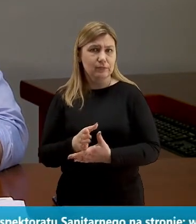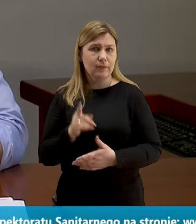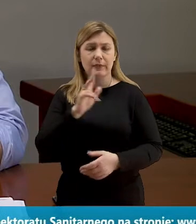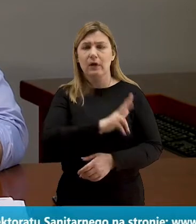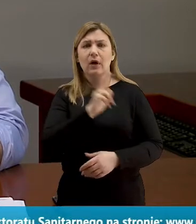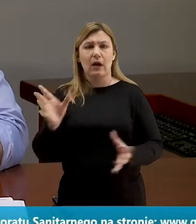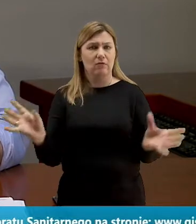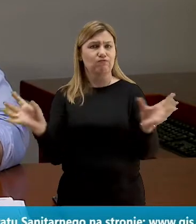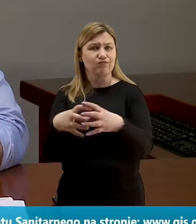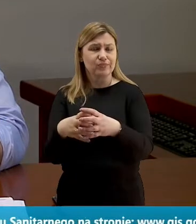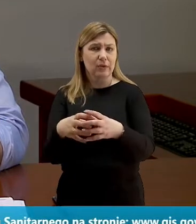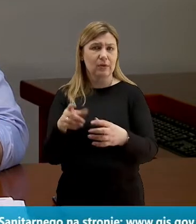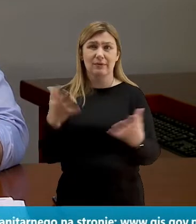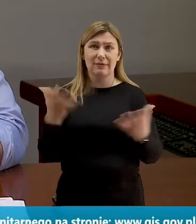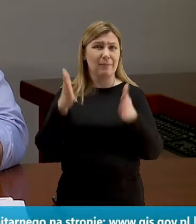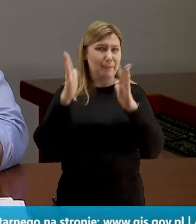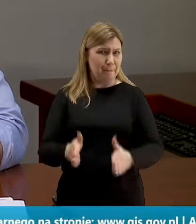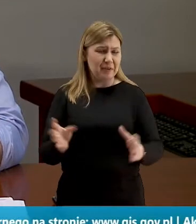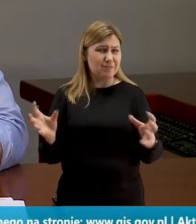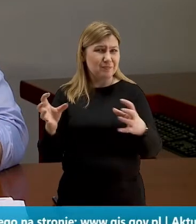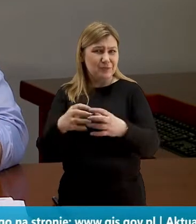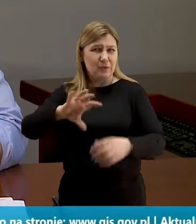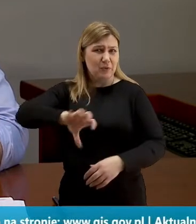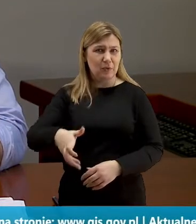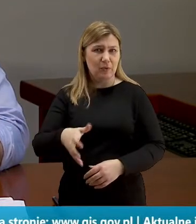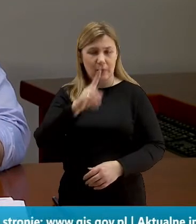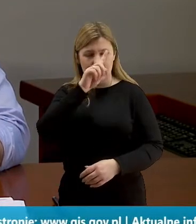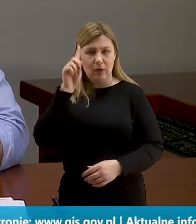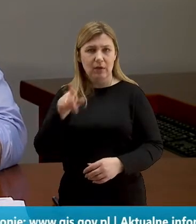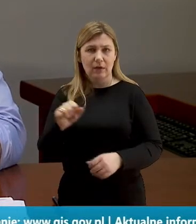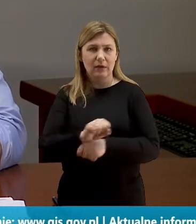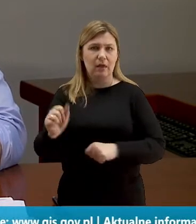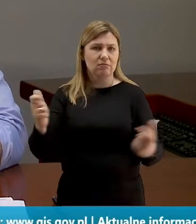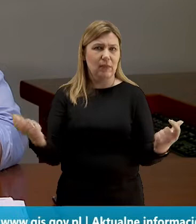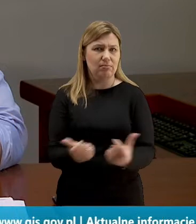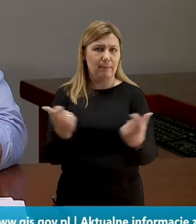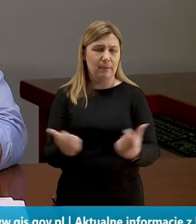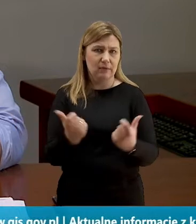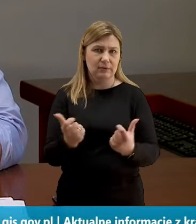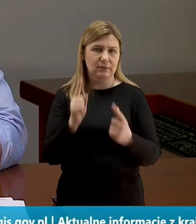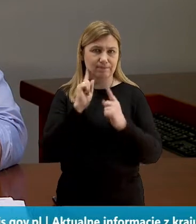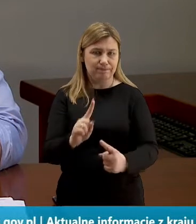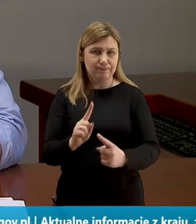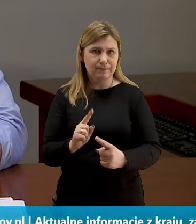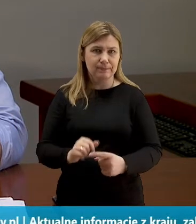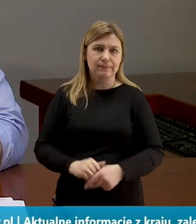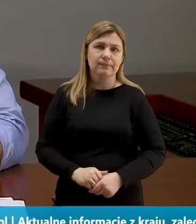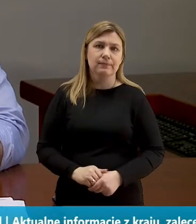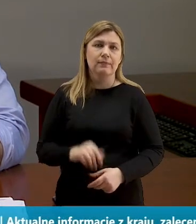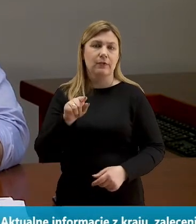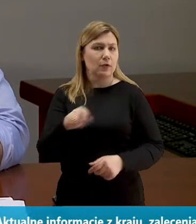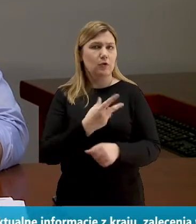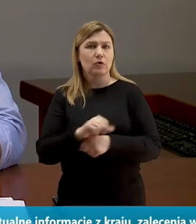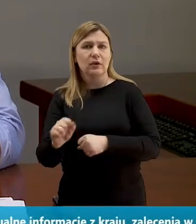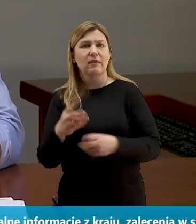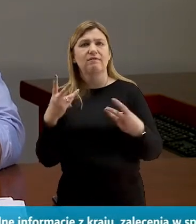Każde skupisko, gdzie by się nie odbywało ludzi, stanowi realne zagrożenie i